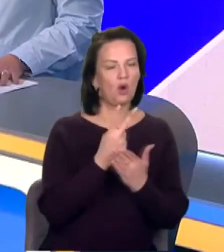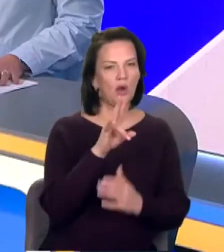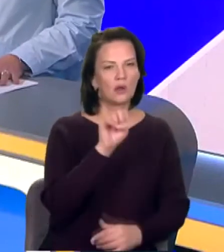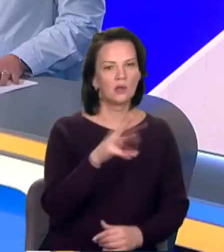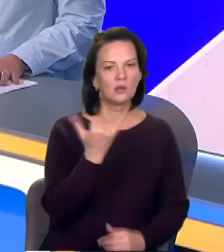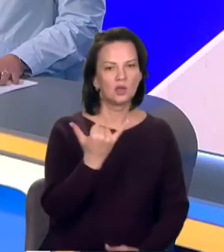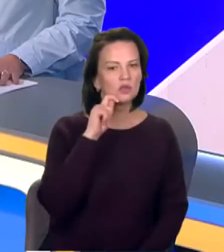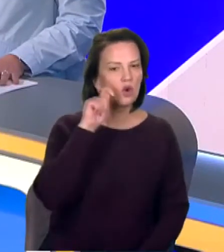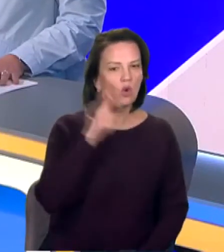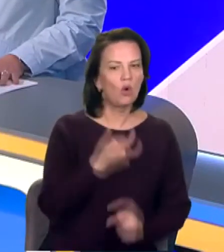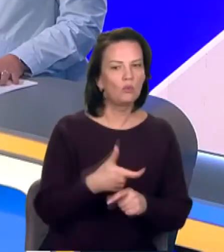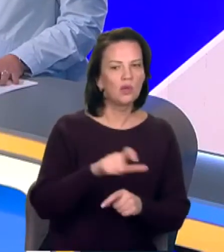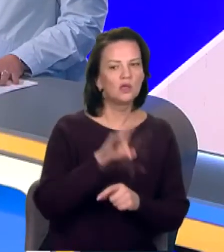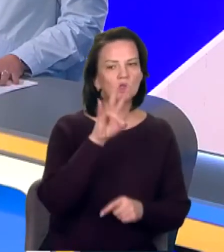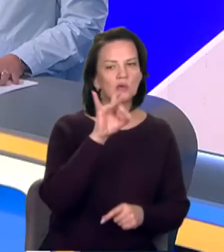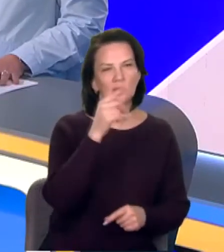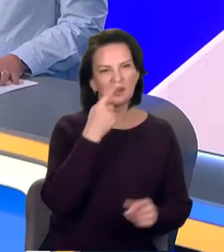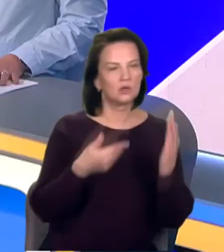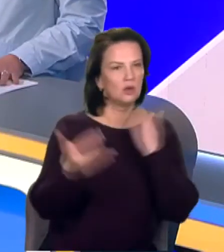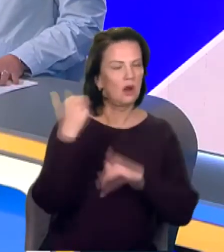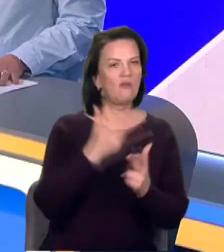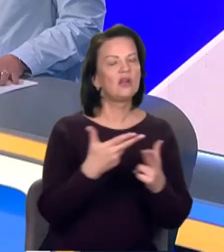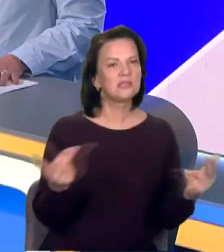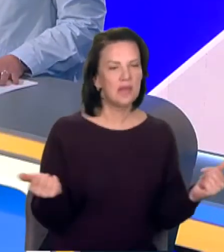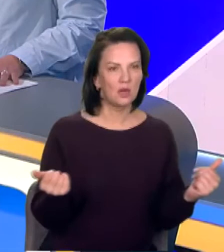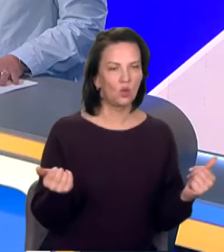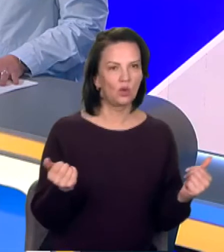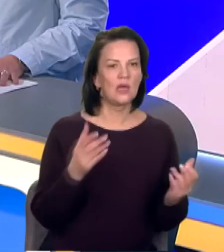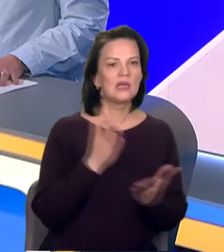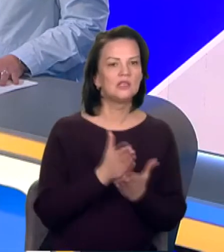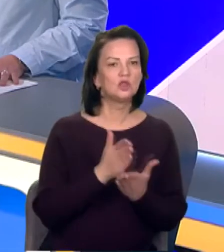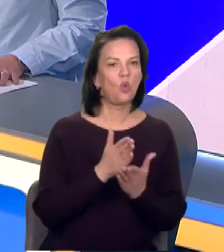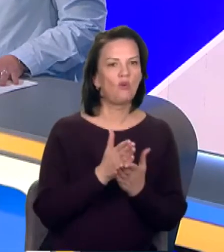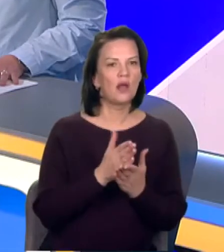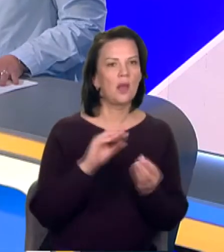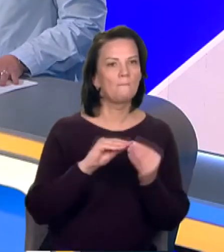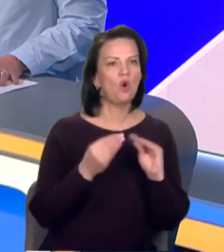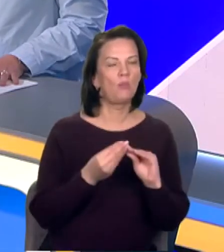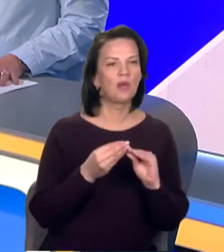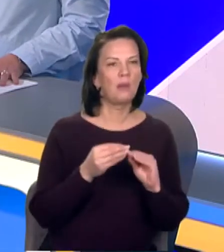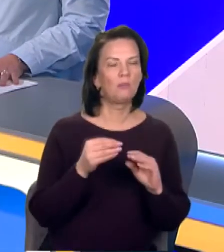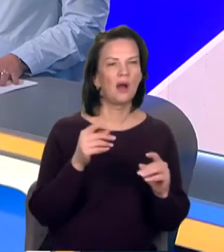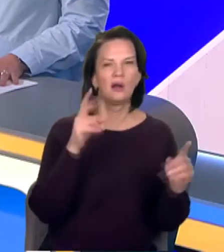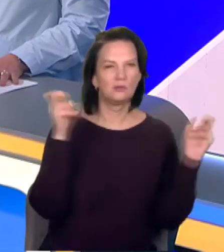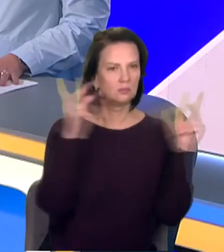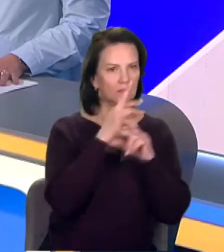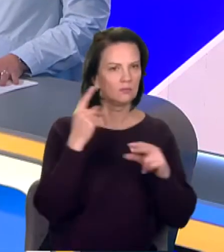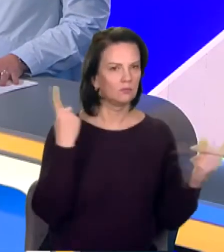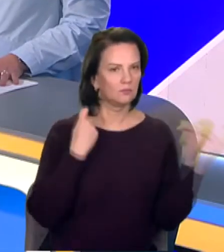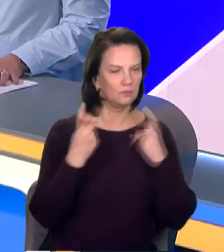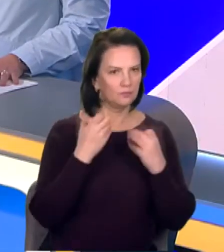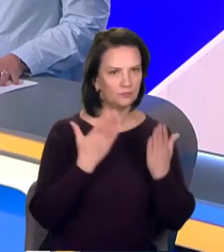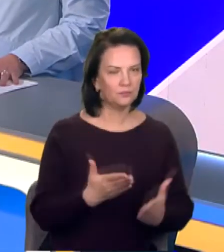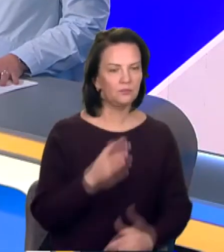визнають існування проблеми дезінформації. Але, головне, вони нарешті